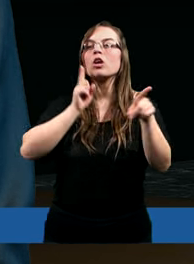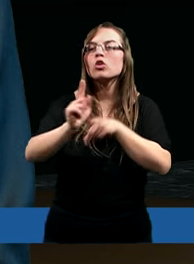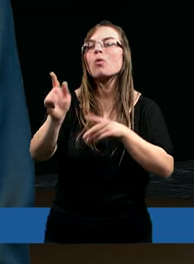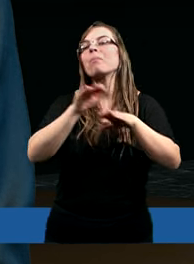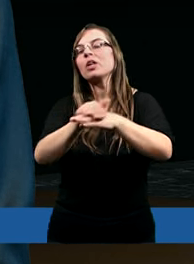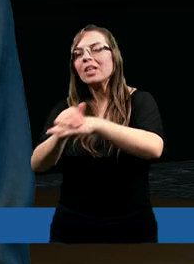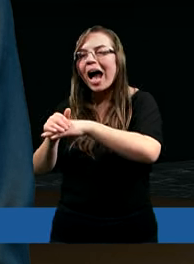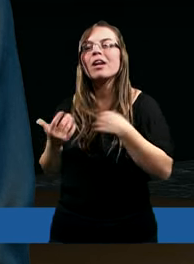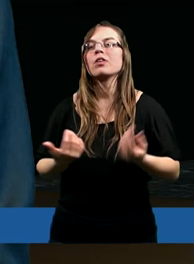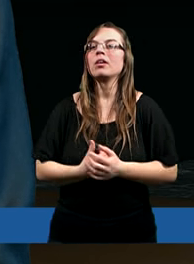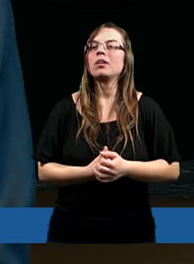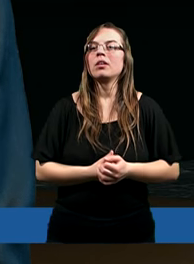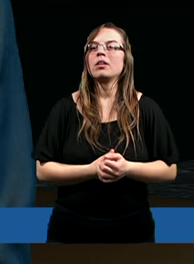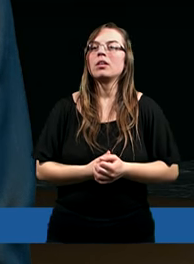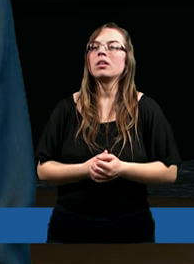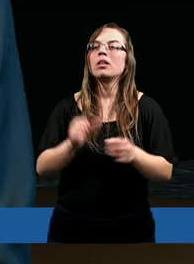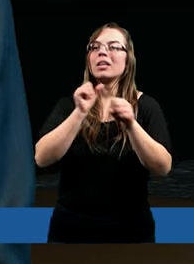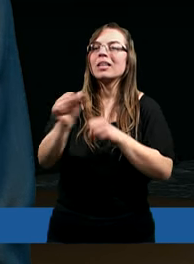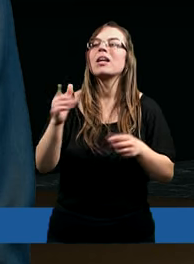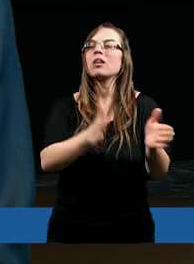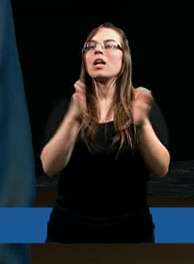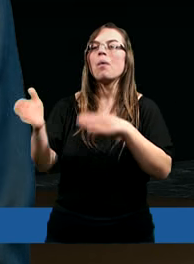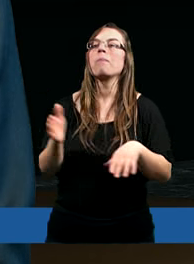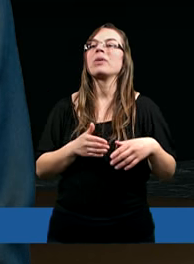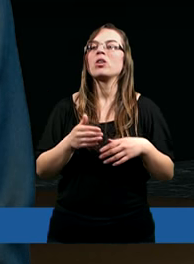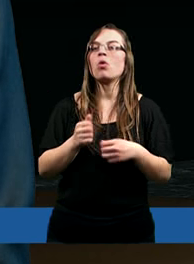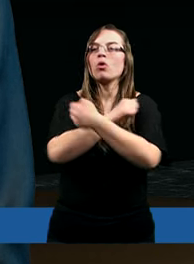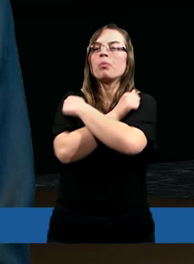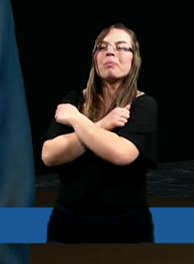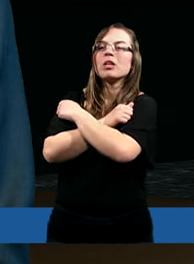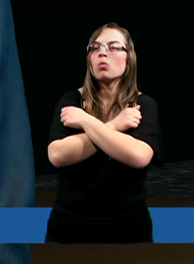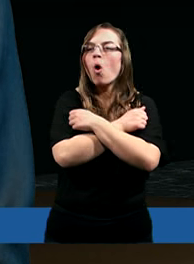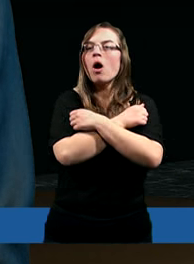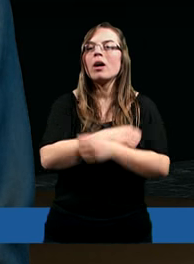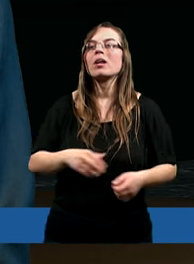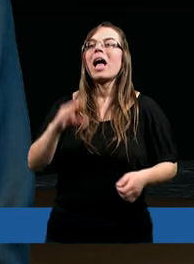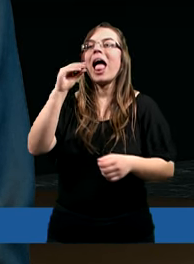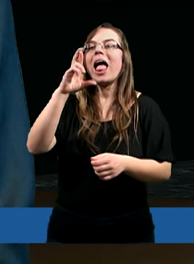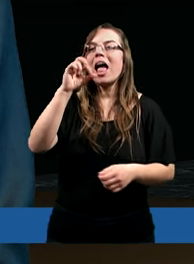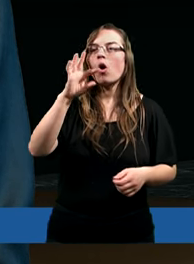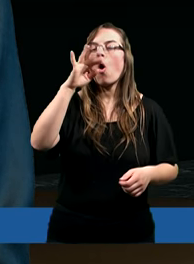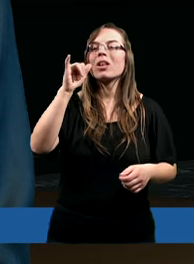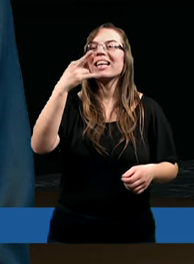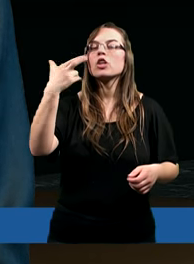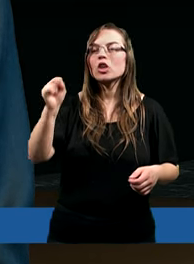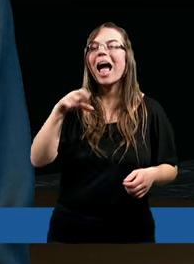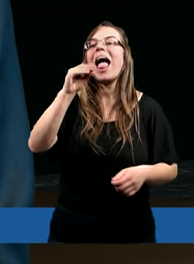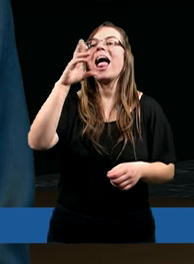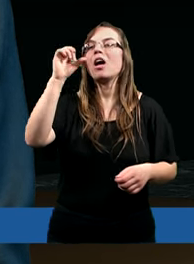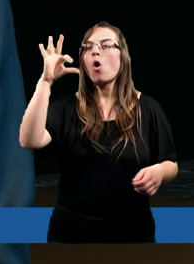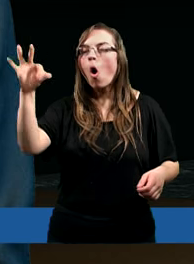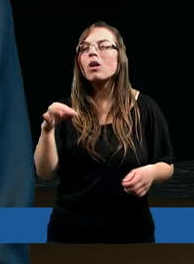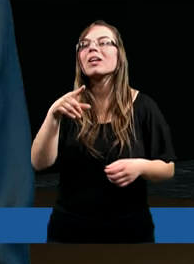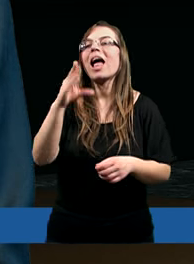siostry, przyjaźń. jest następnie miłość erotyczna, czyli eros